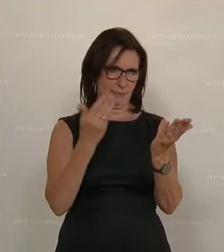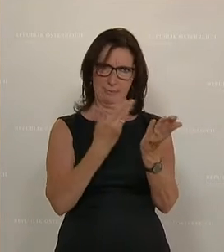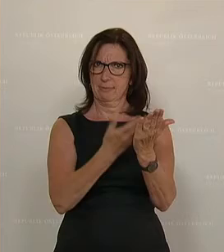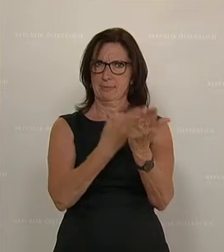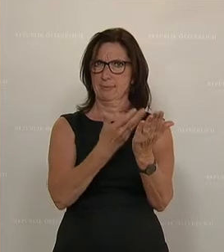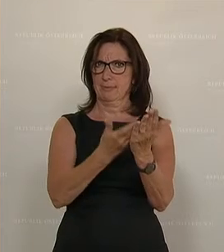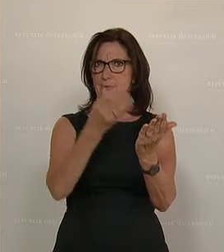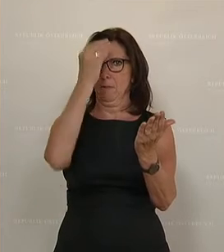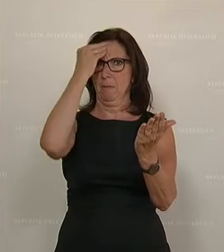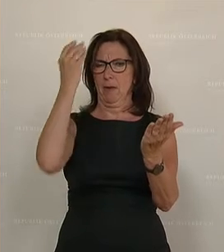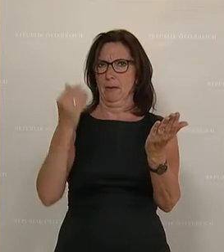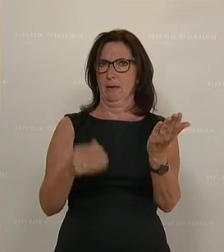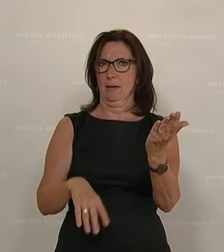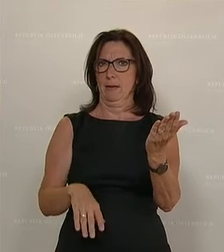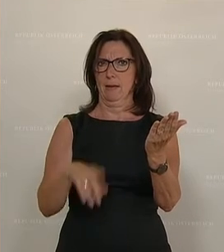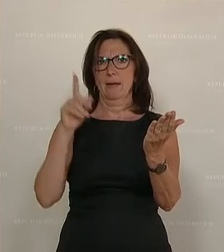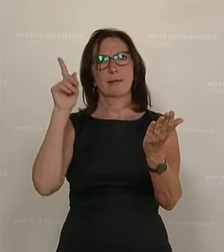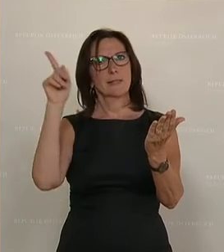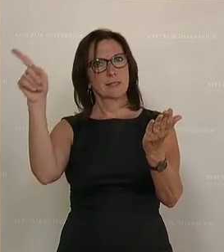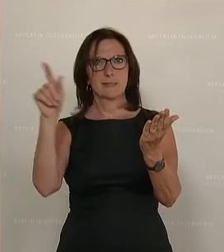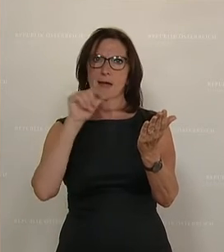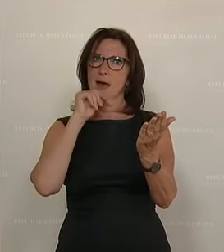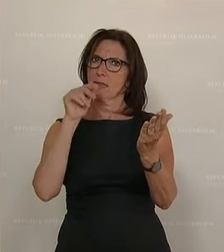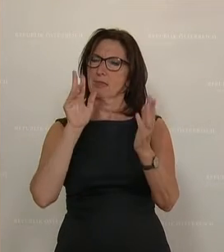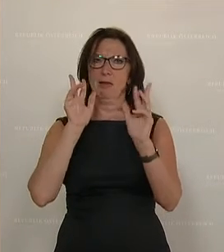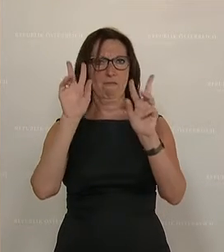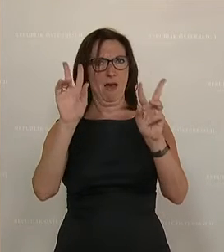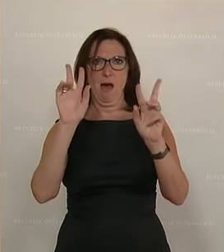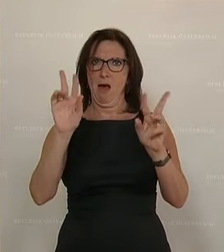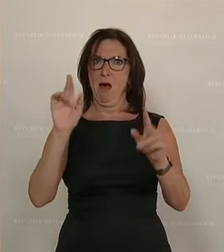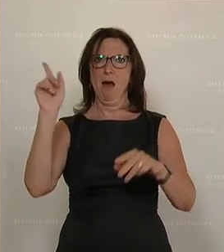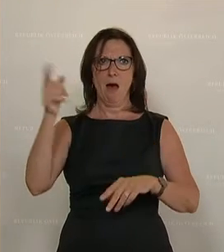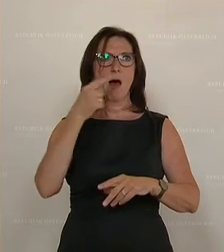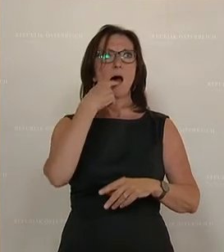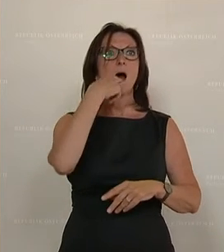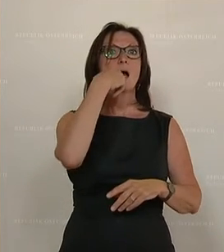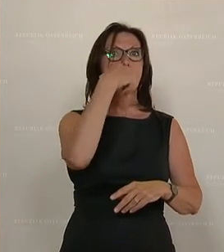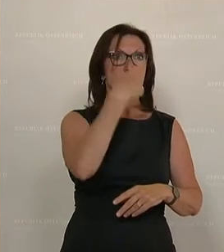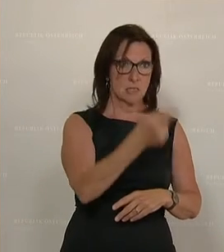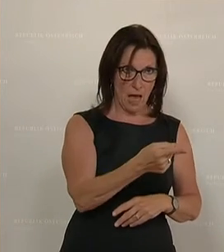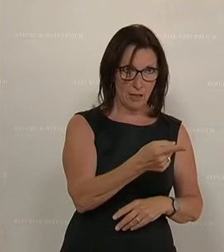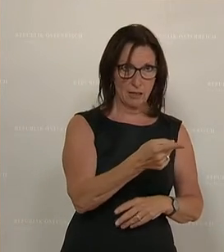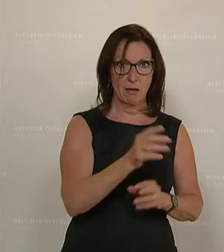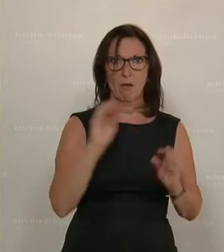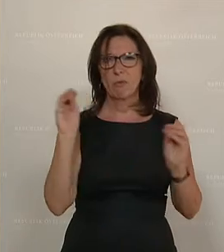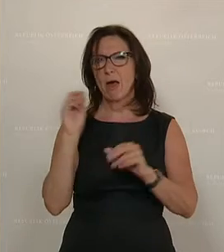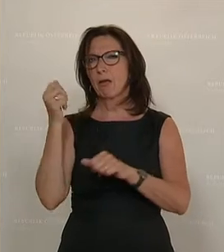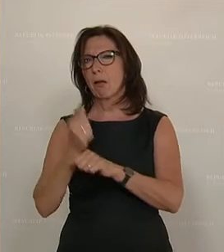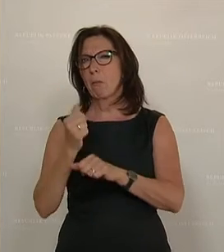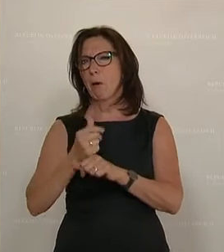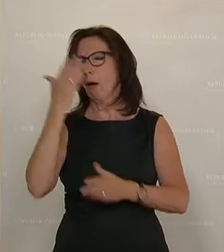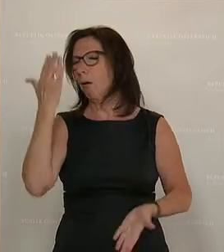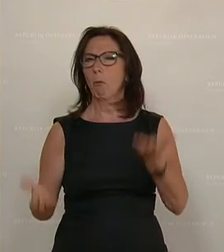dass man mit einer gespaltenen Zunge spricht, dass man das eine ankündigt und das andere macht. Wir sind noch